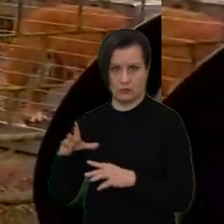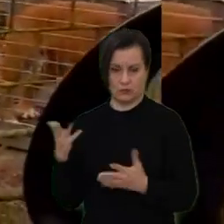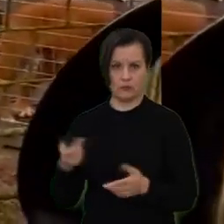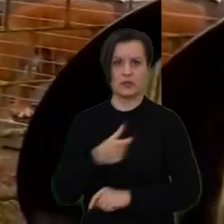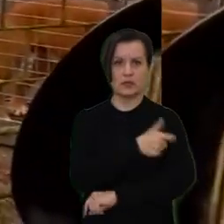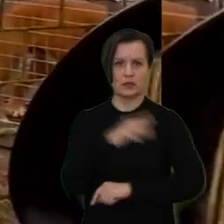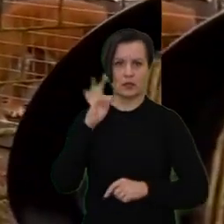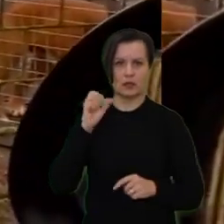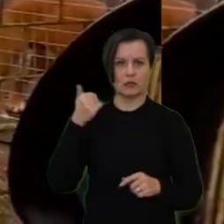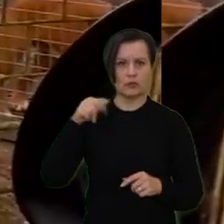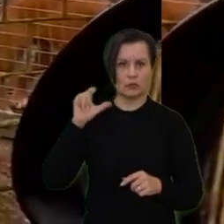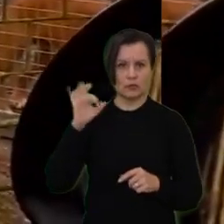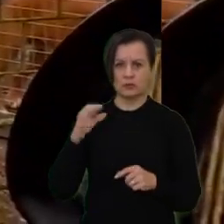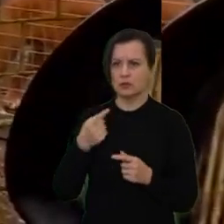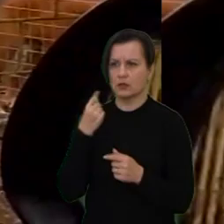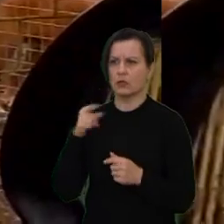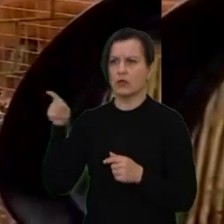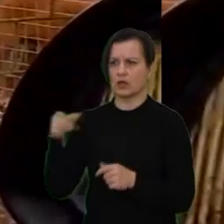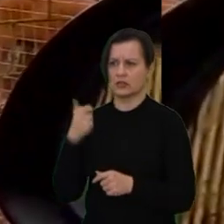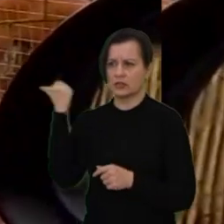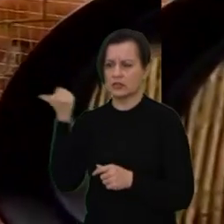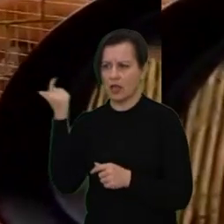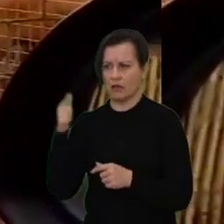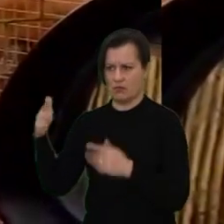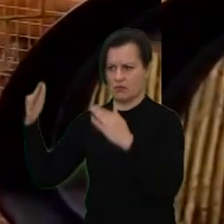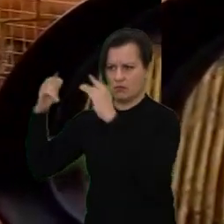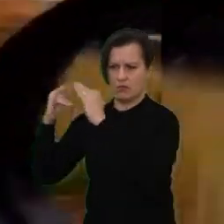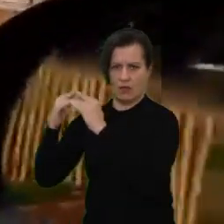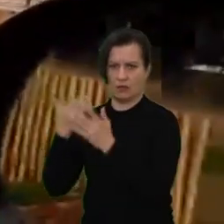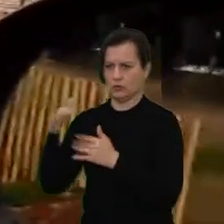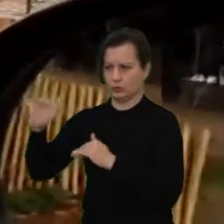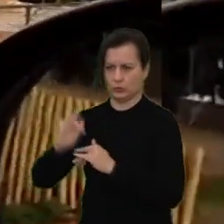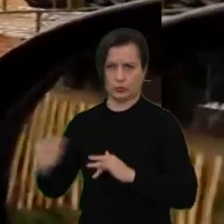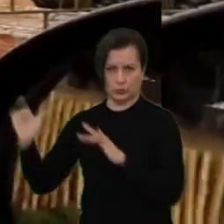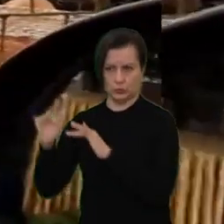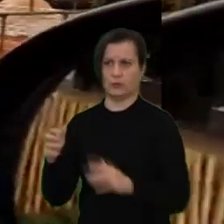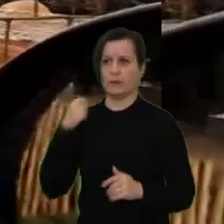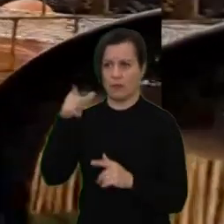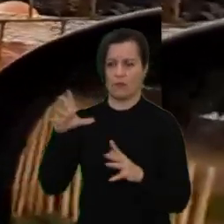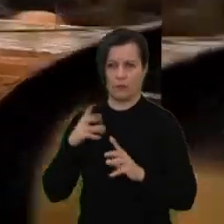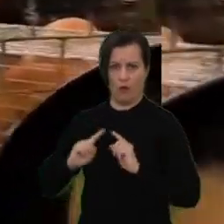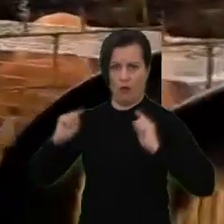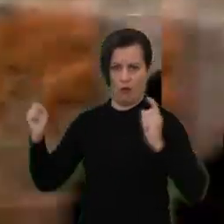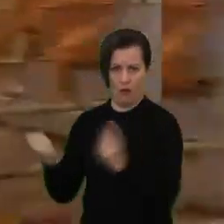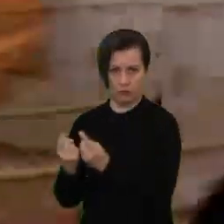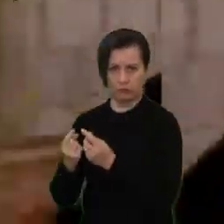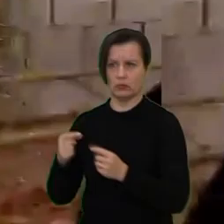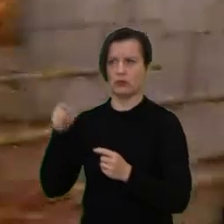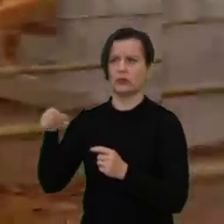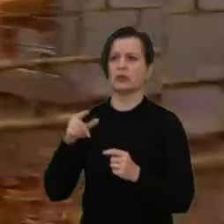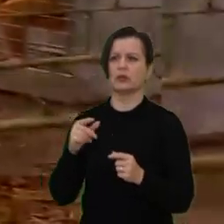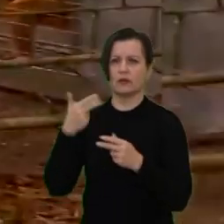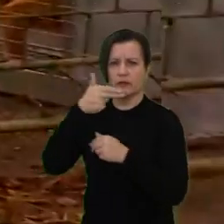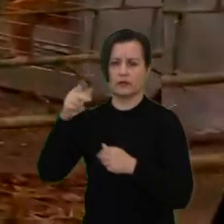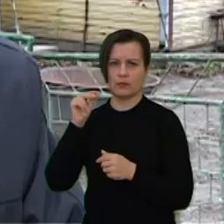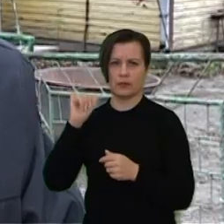Valentinas Tamulis minėjo, kad suatyboje nepavyko rasti šunų savininko. Tad jie buvo sugauti ir jie įsrūpinasi gyvūnų gerovės